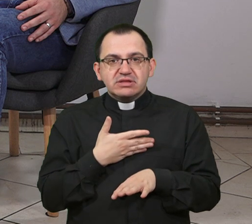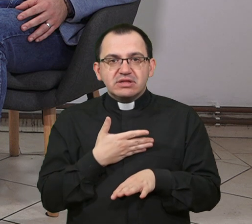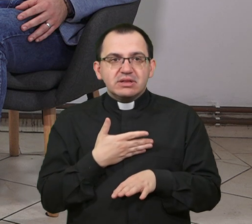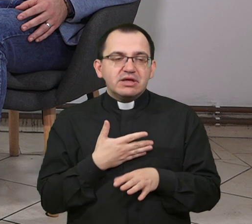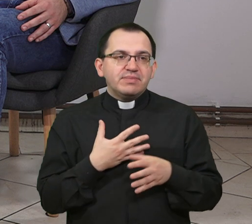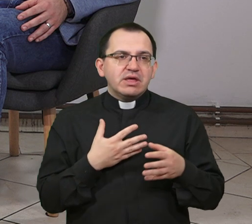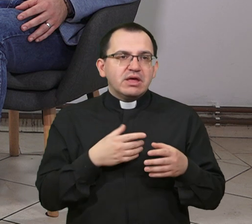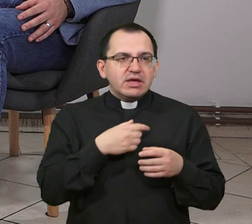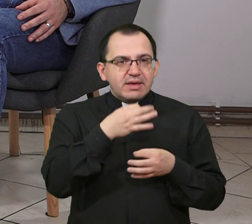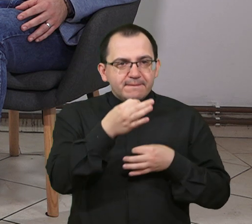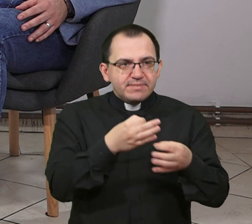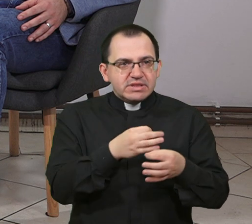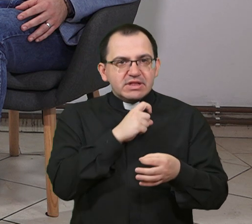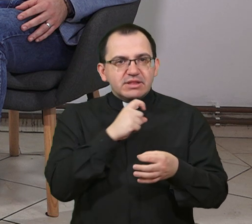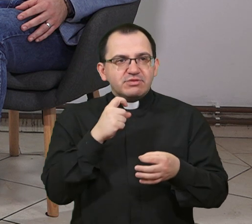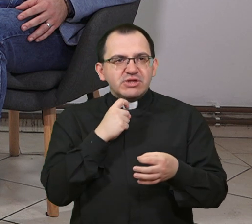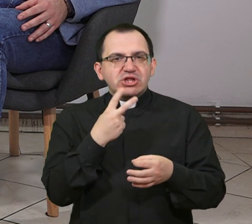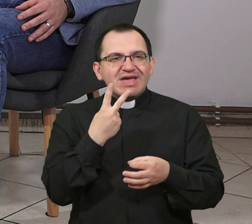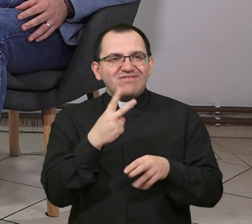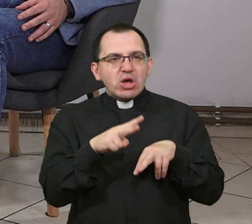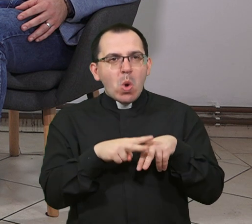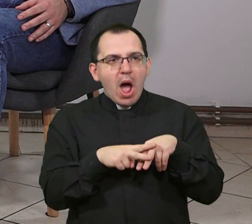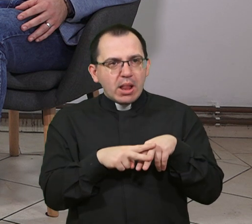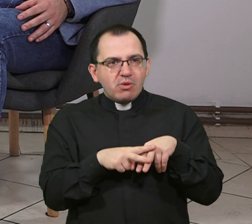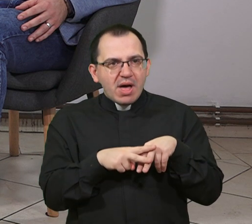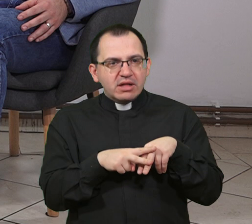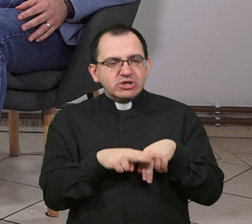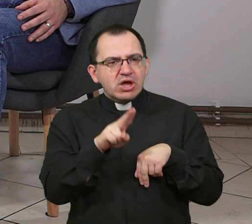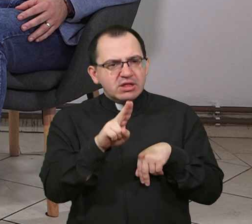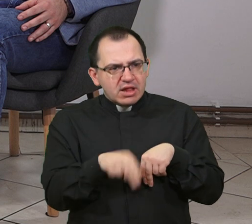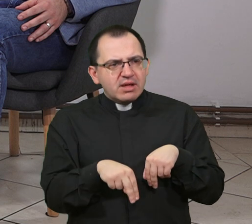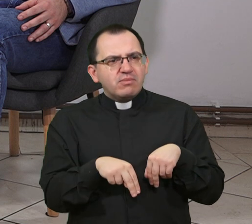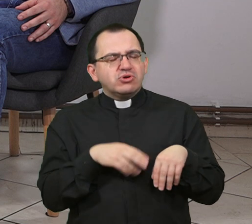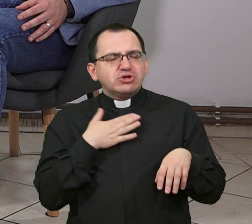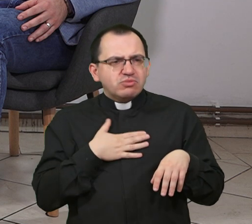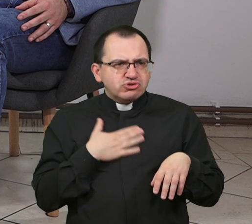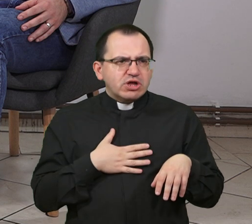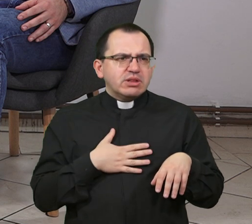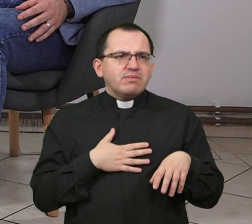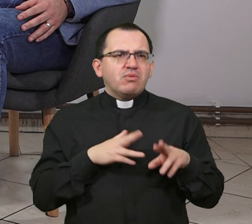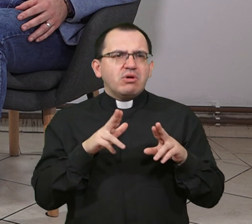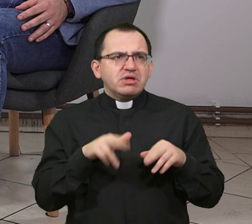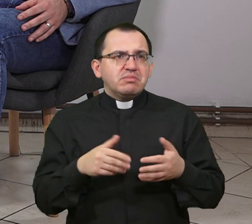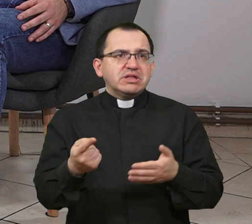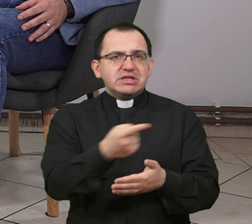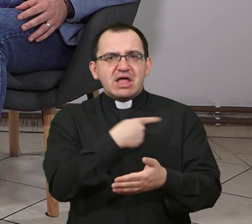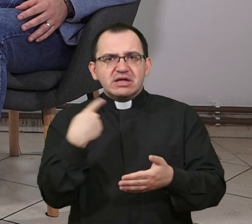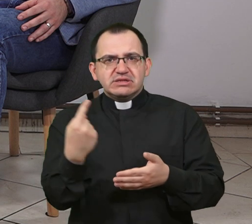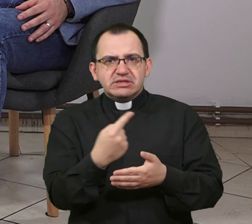s vličasnim vinkom Halovanićem razgovarali da bi smo željeli na području